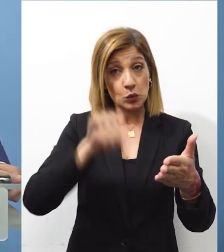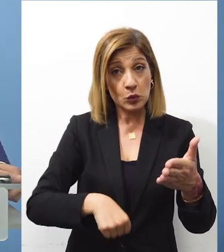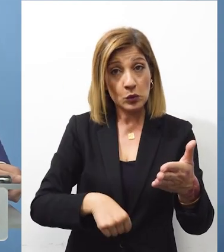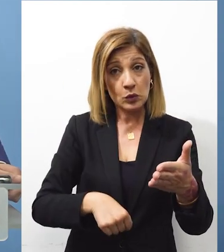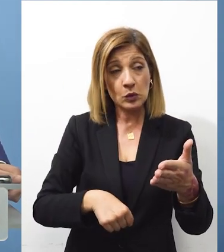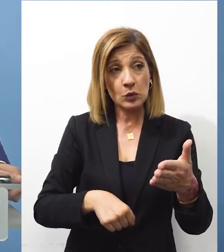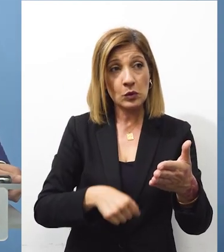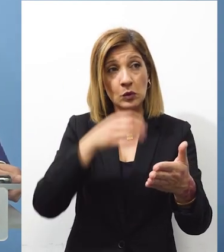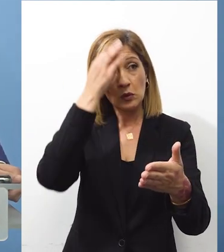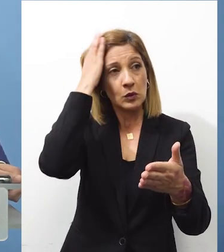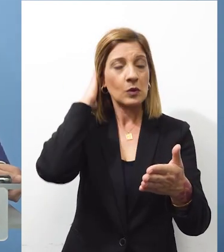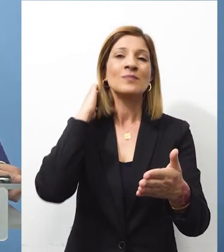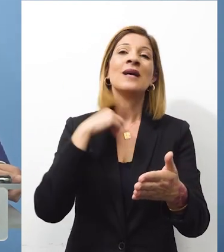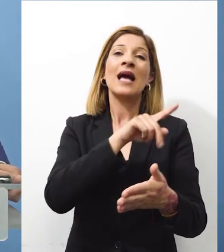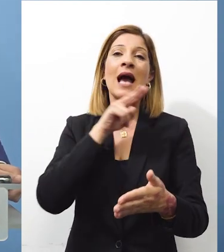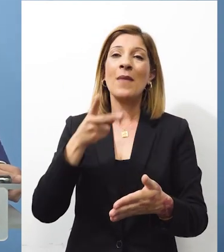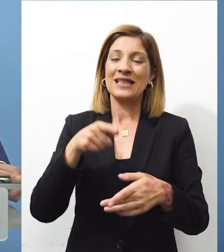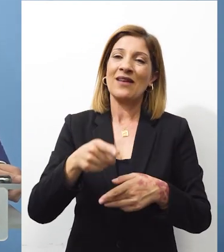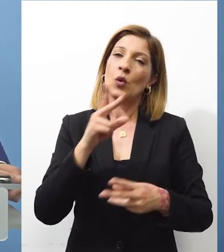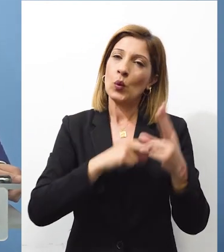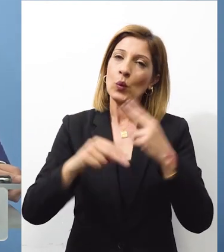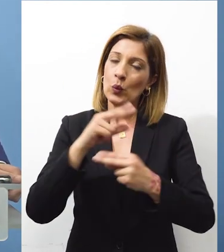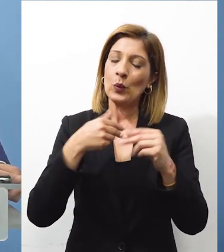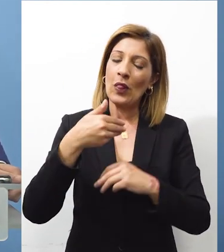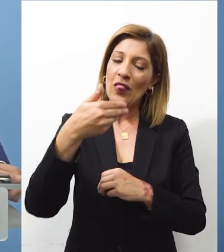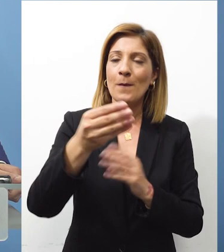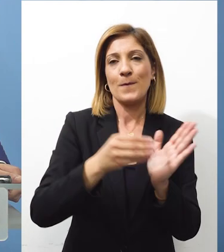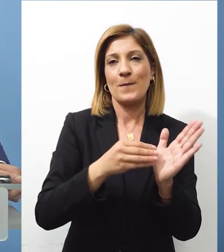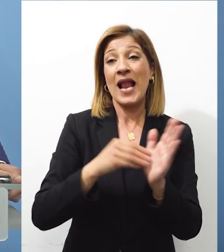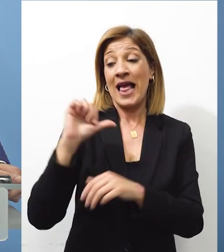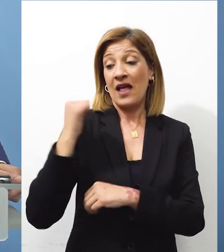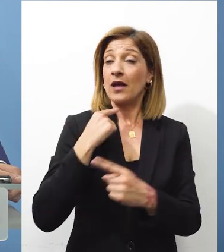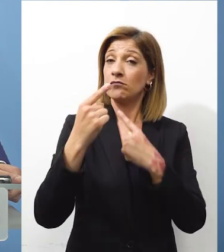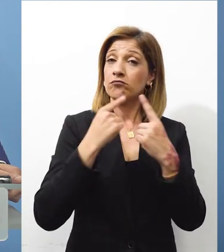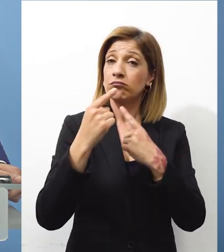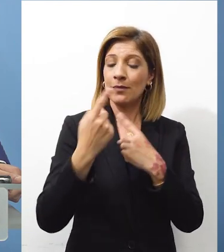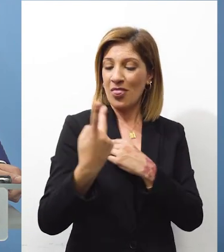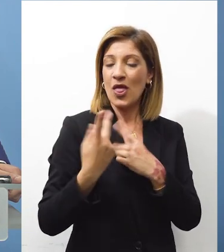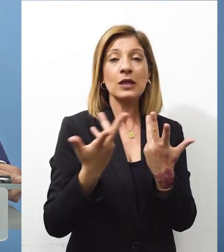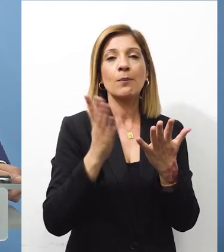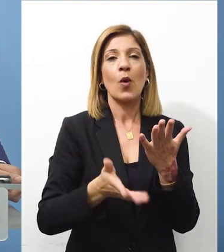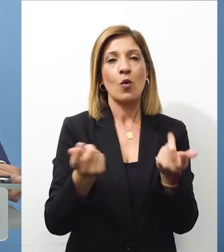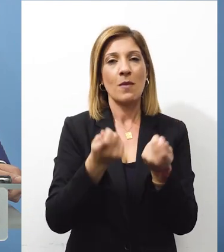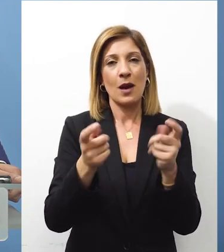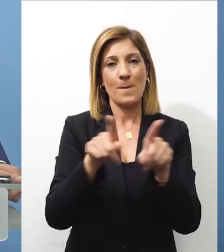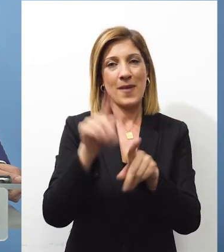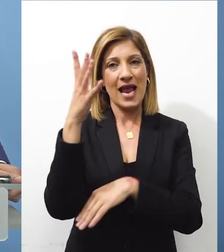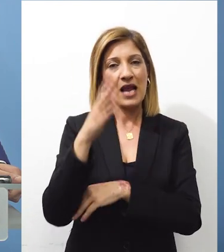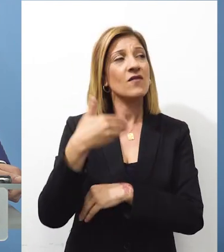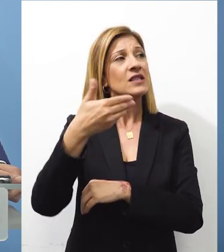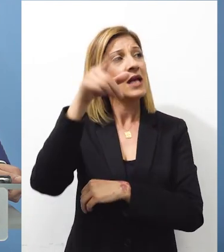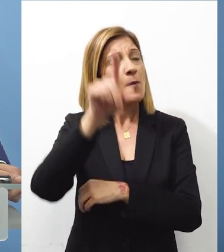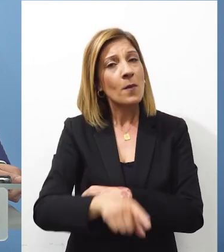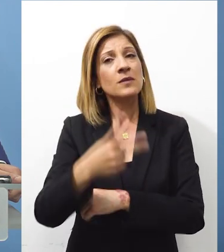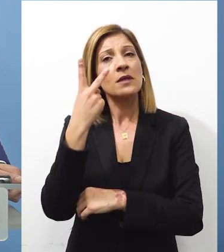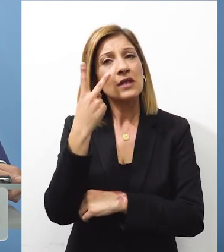Αυτό είναι κάτι το οποίο θα συζητηθεί το επόμενο διάστημα έχουν συζητηθεί χθες πολλοί συγκεκριμένες δράσεις από κοινού δράσεις που μπορούν να αναλυφθούν θα δούμε τις επόμενες